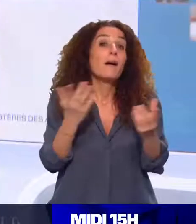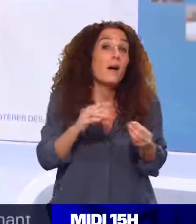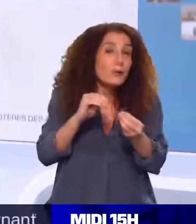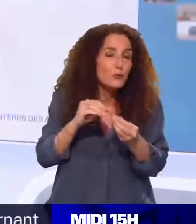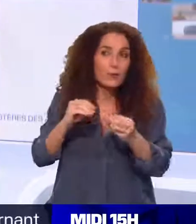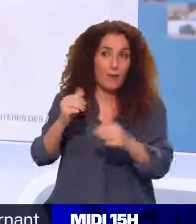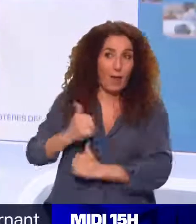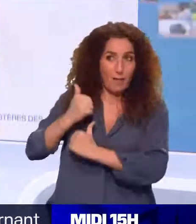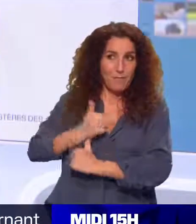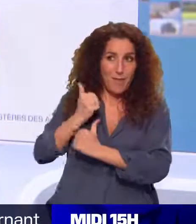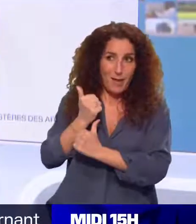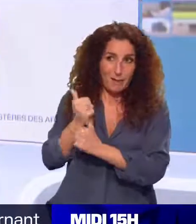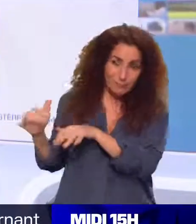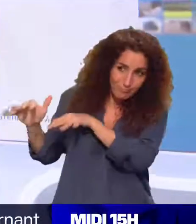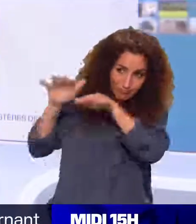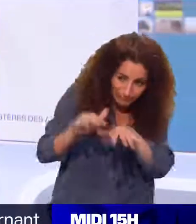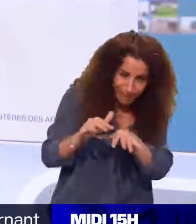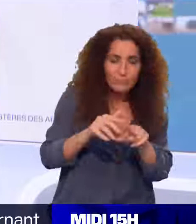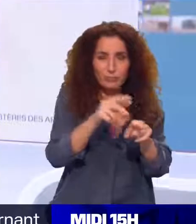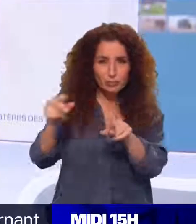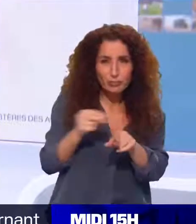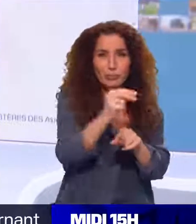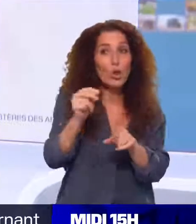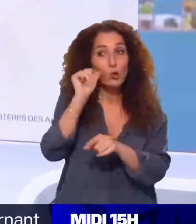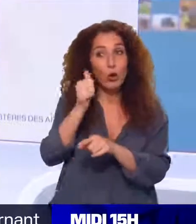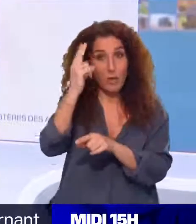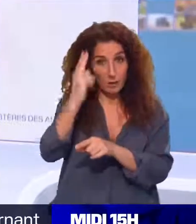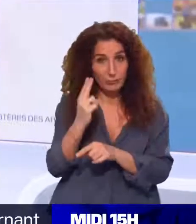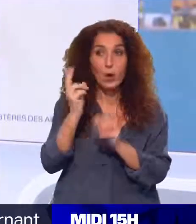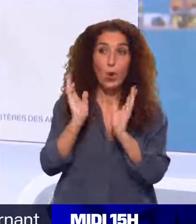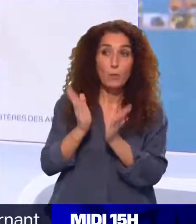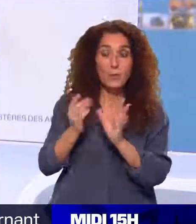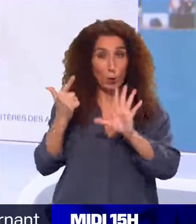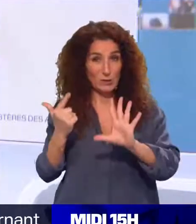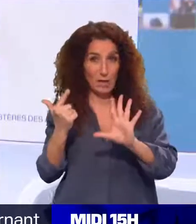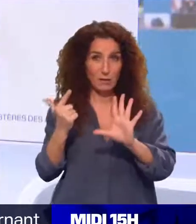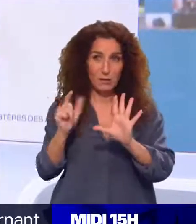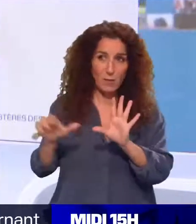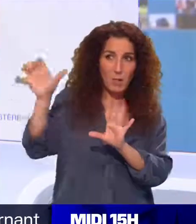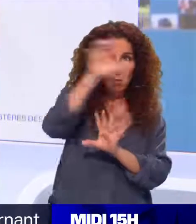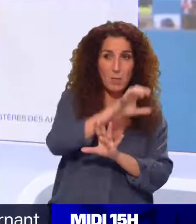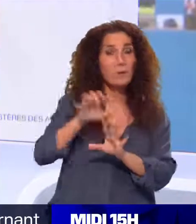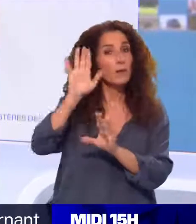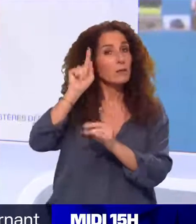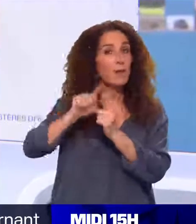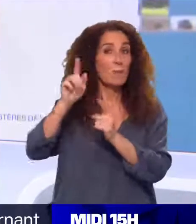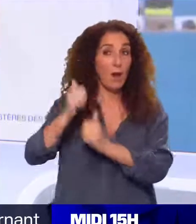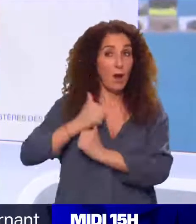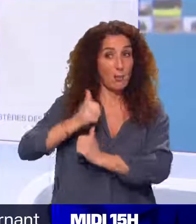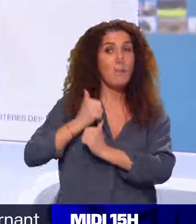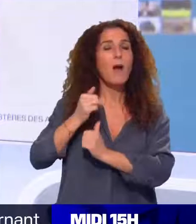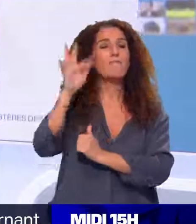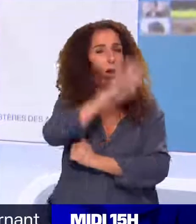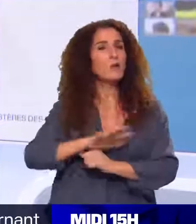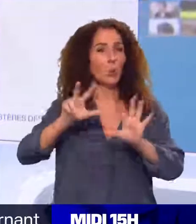Florence Parly a annoncé que dès demain, 7 hôpitaux d'instruction des armées sur les 8 qui existent en France pourront